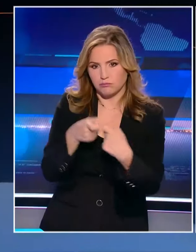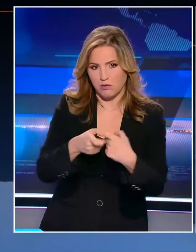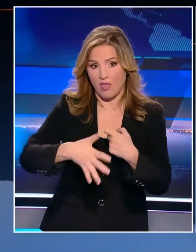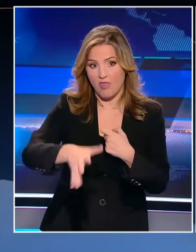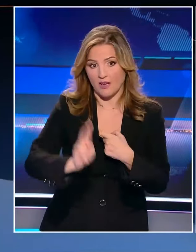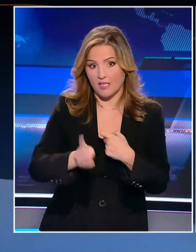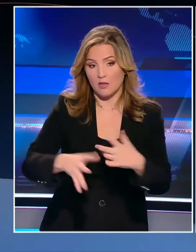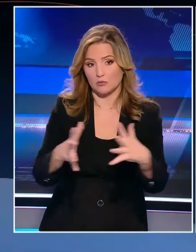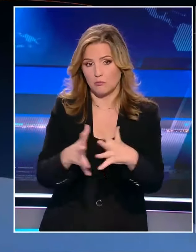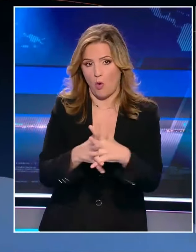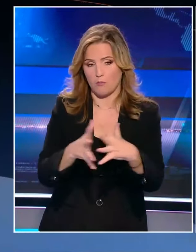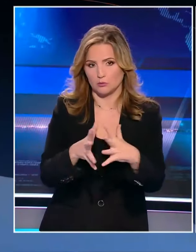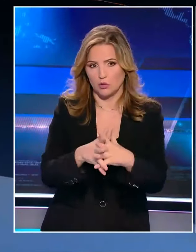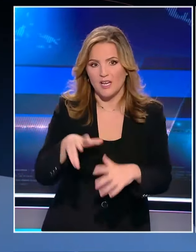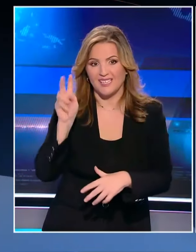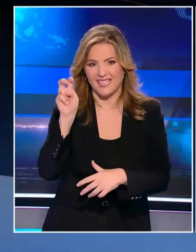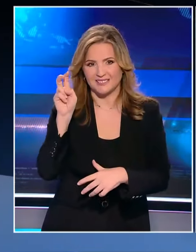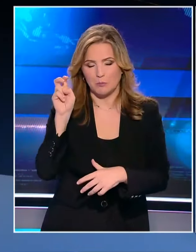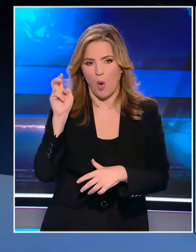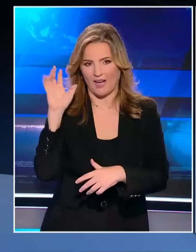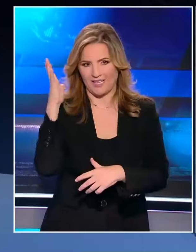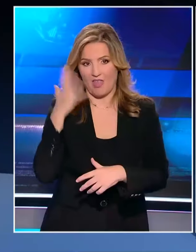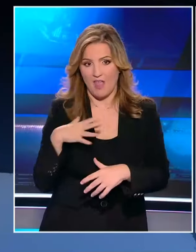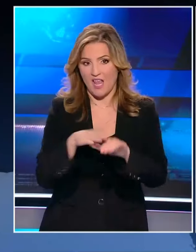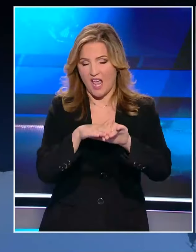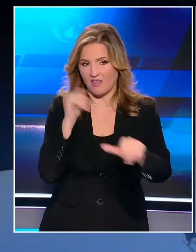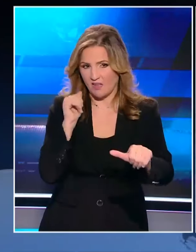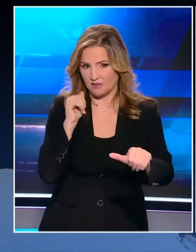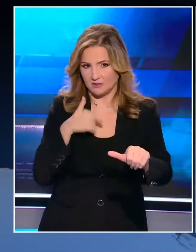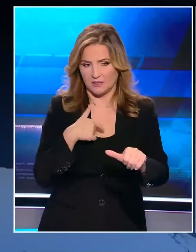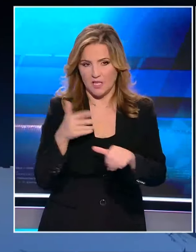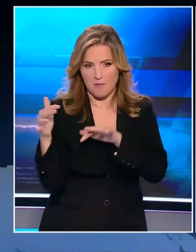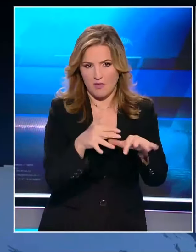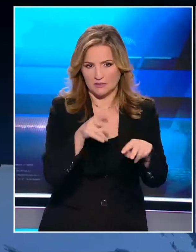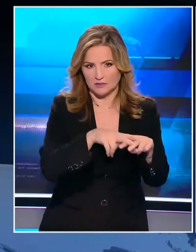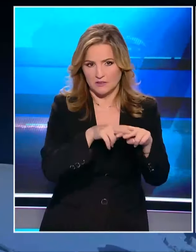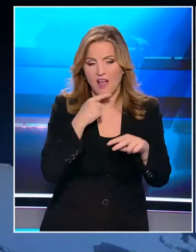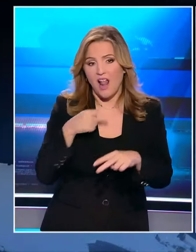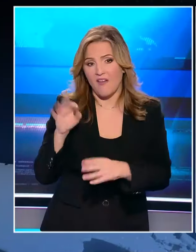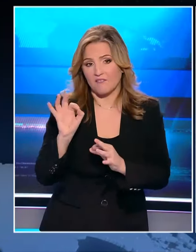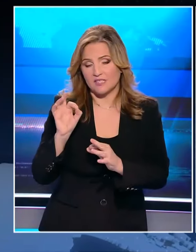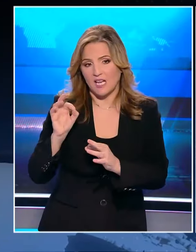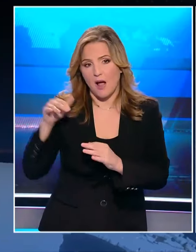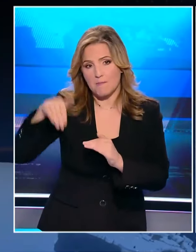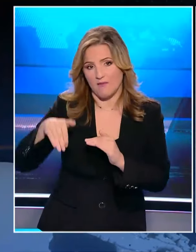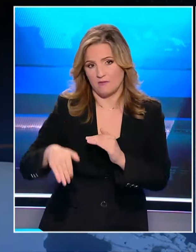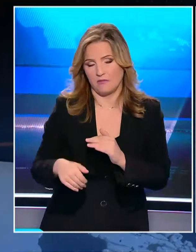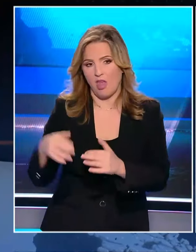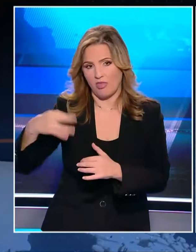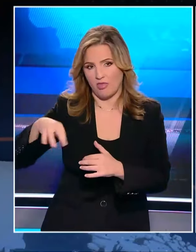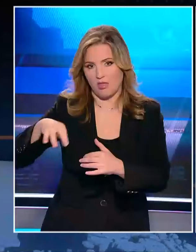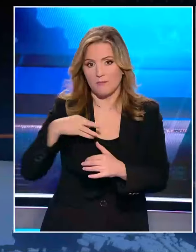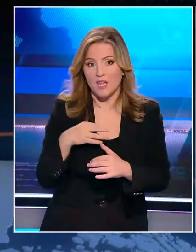Η Χεσμολά έχει ήδη αποφασίσει να πάρει εκδίκηση μετά την ομιλία του ηγέντη της Χασάνας Ράλα. Αν και φαίνεται αποδυναμωμένη, καθώς το Ισραήλ έχει σκοπό να την